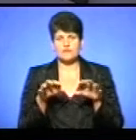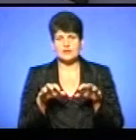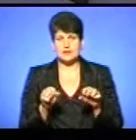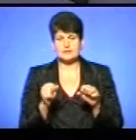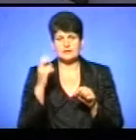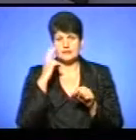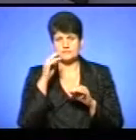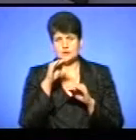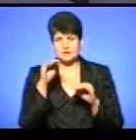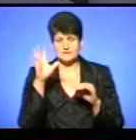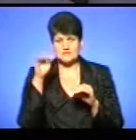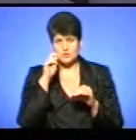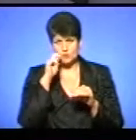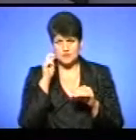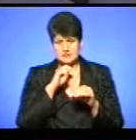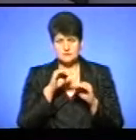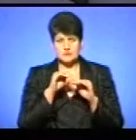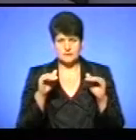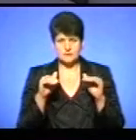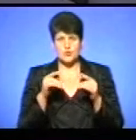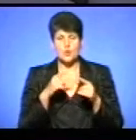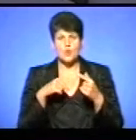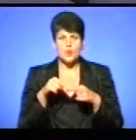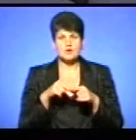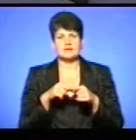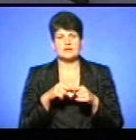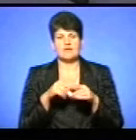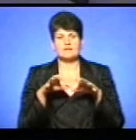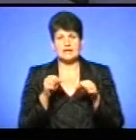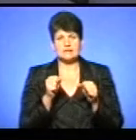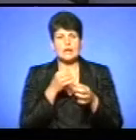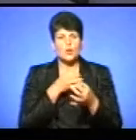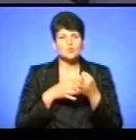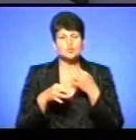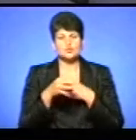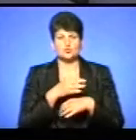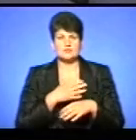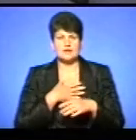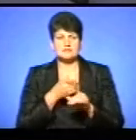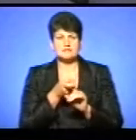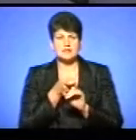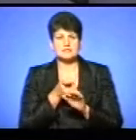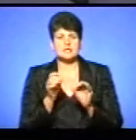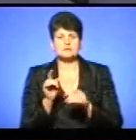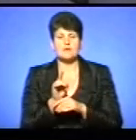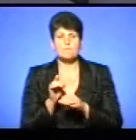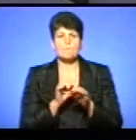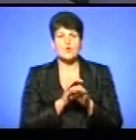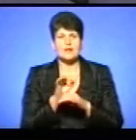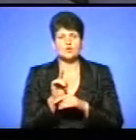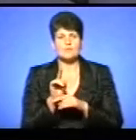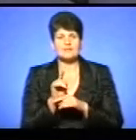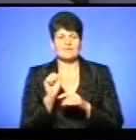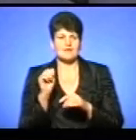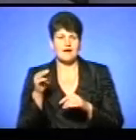київському рівні, на всеукраїнському рівні, звичайно, органів влади консультується з нами стосовно проєктів тих чи інших нормативних актів, чи вони